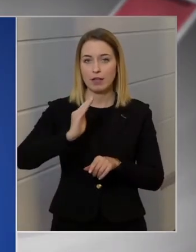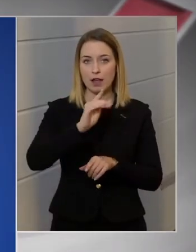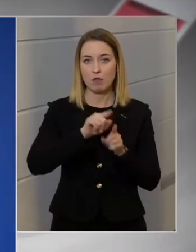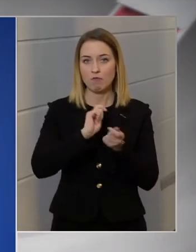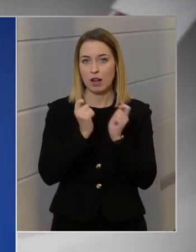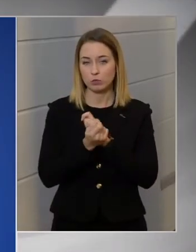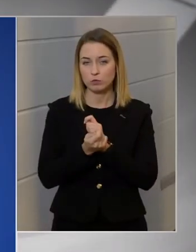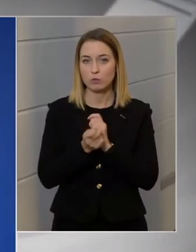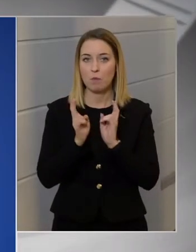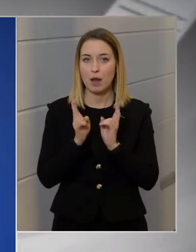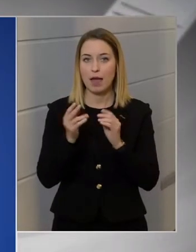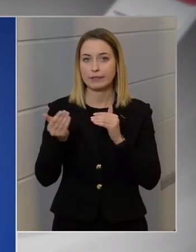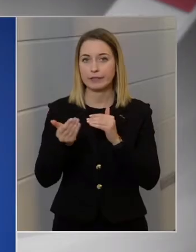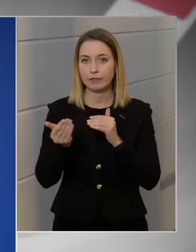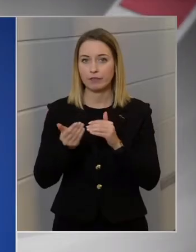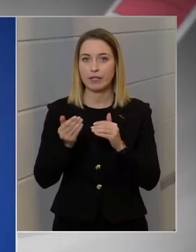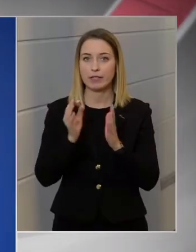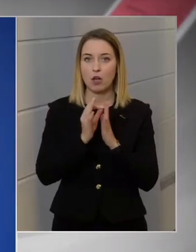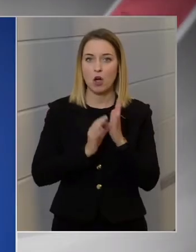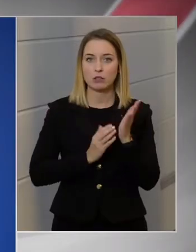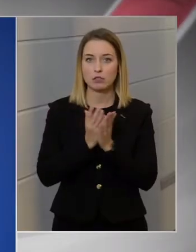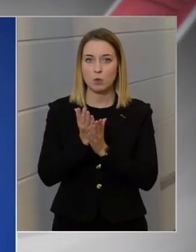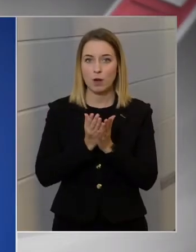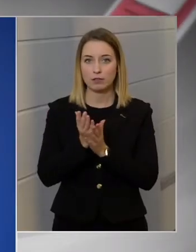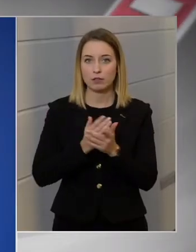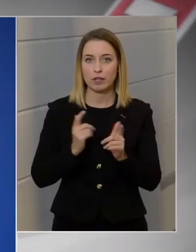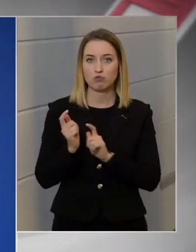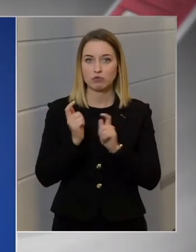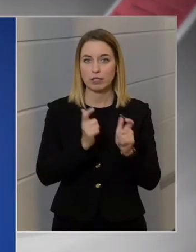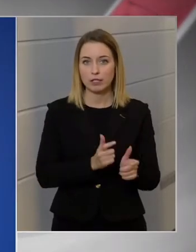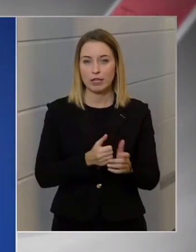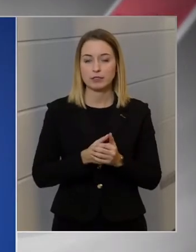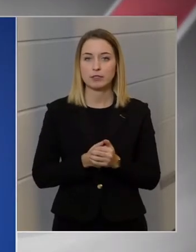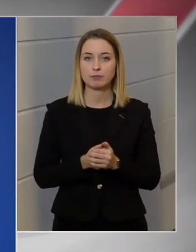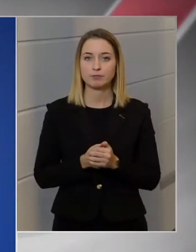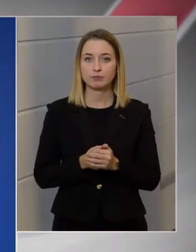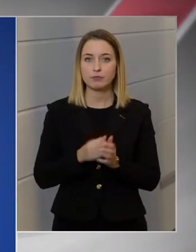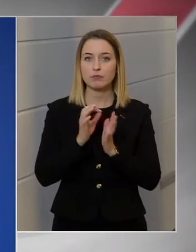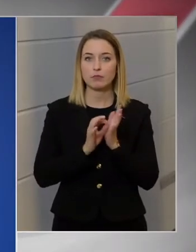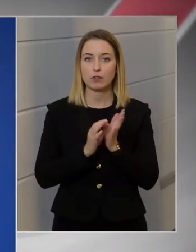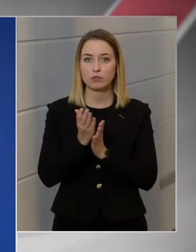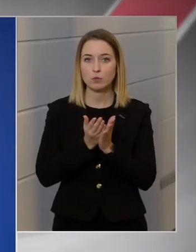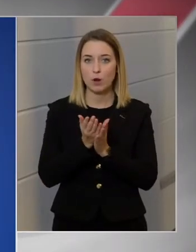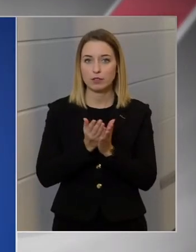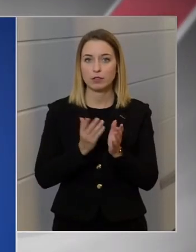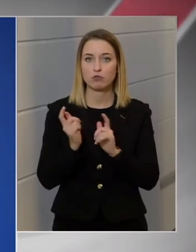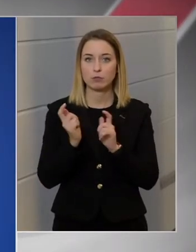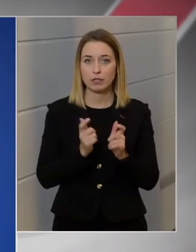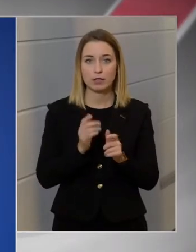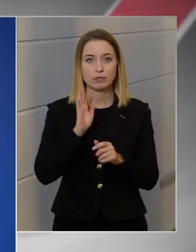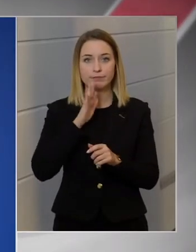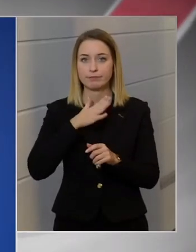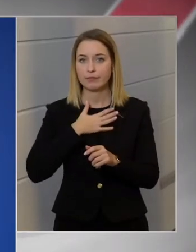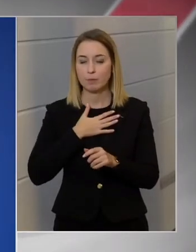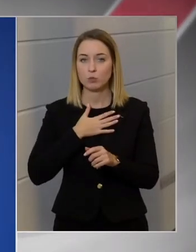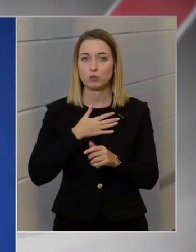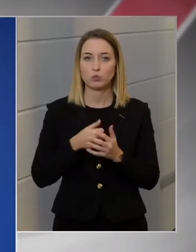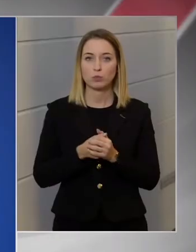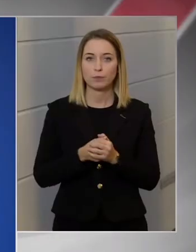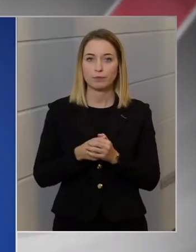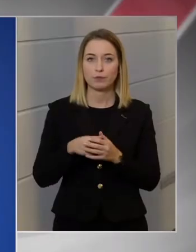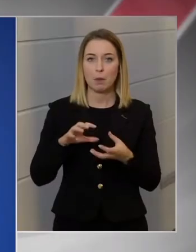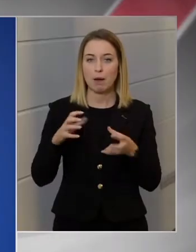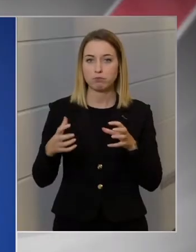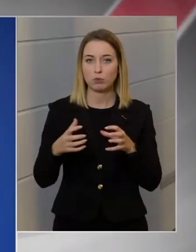változzon. Lehet, hogy a hétvégi adatszolgáltatás érkezik egyben, de meg kell nézni. Ha az adatszolgáltatás egyben érkezik, akkor nem tudjuk megbontani, hogyha,